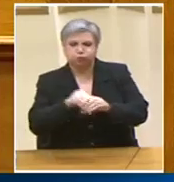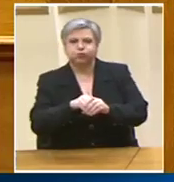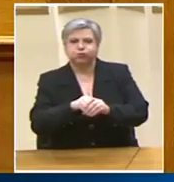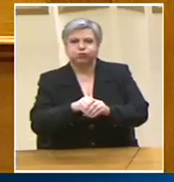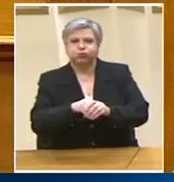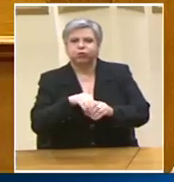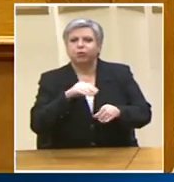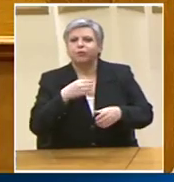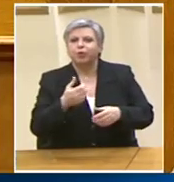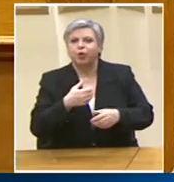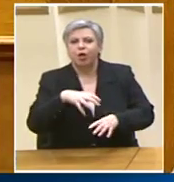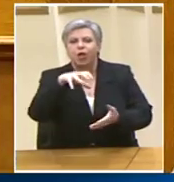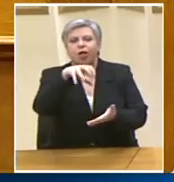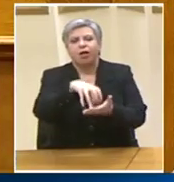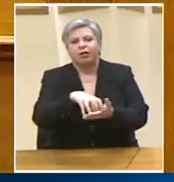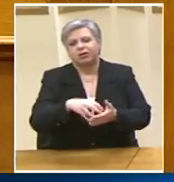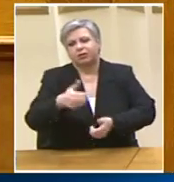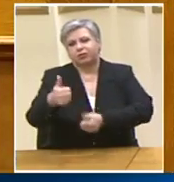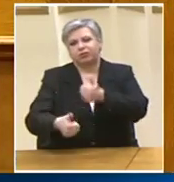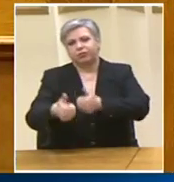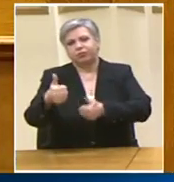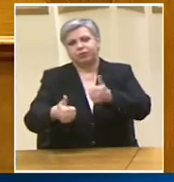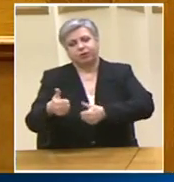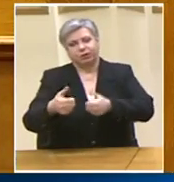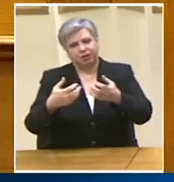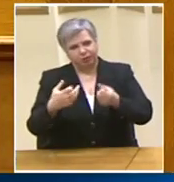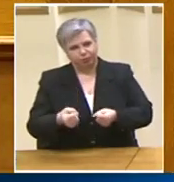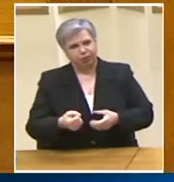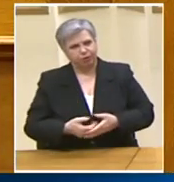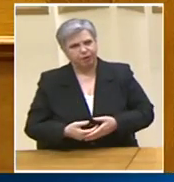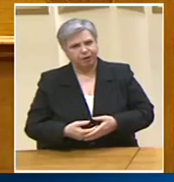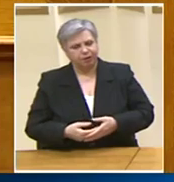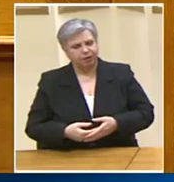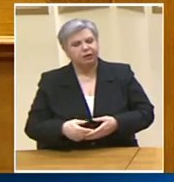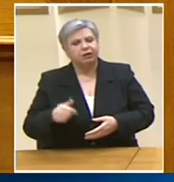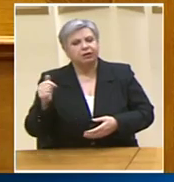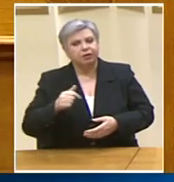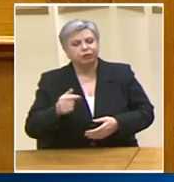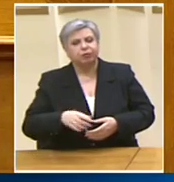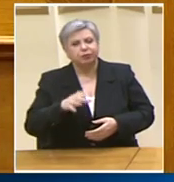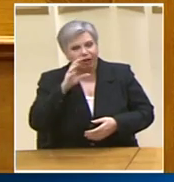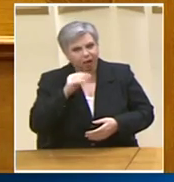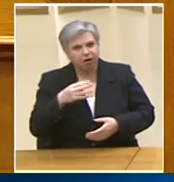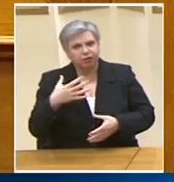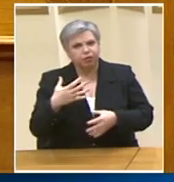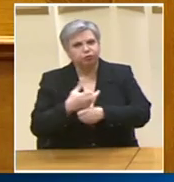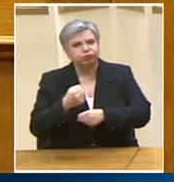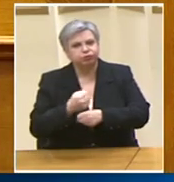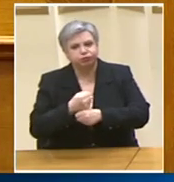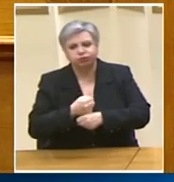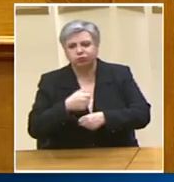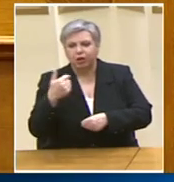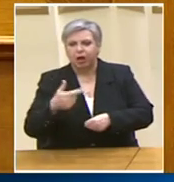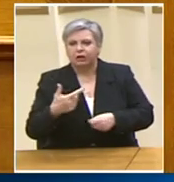ανταγωνισμού Και μάλιστα την ώρα που πολύ σοβαρές υποθέσεις Παράνομων καρτέλ